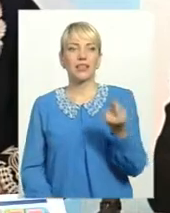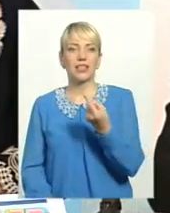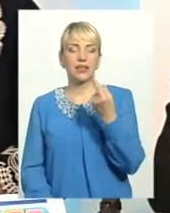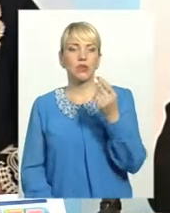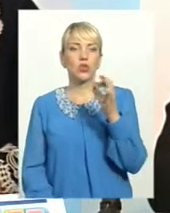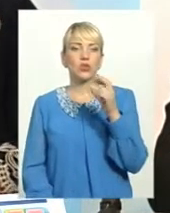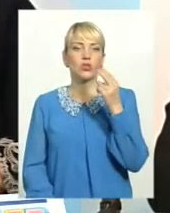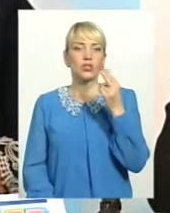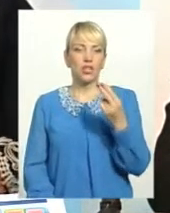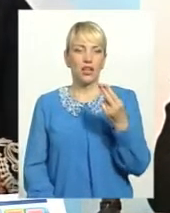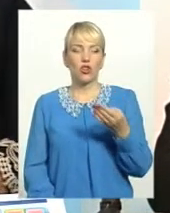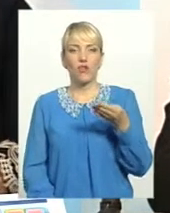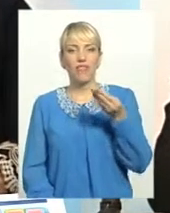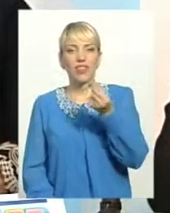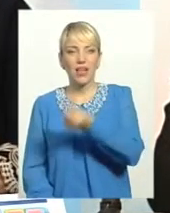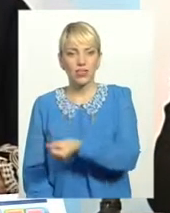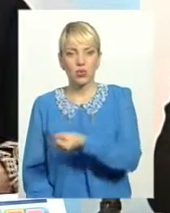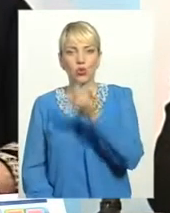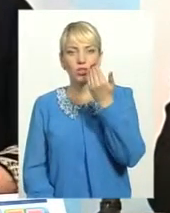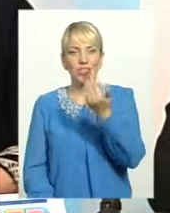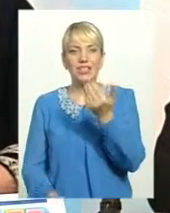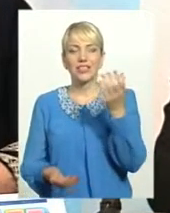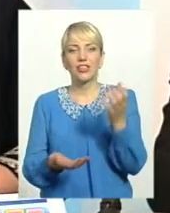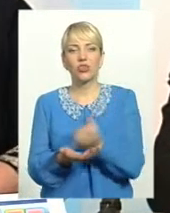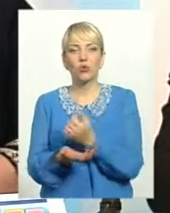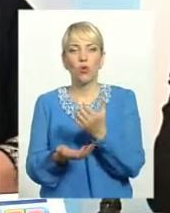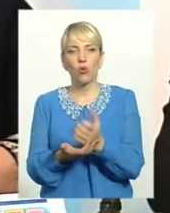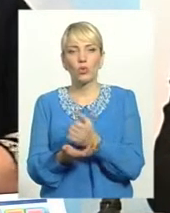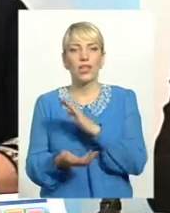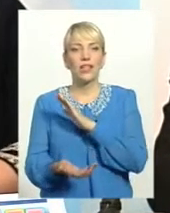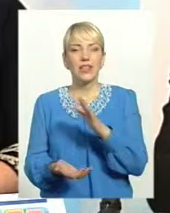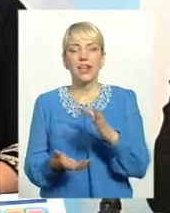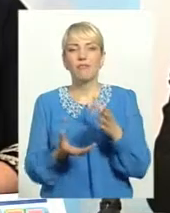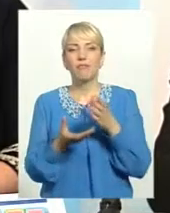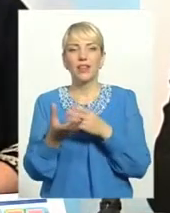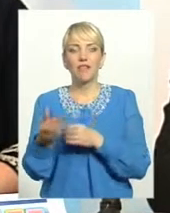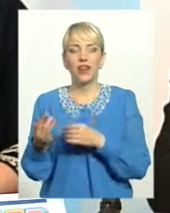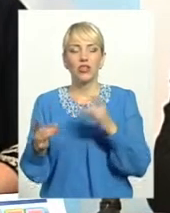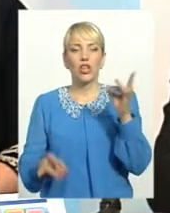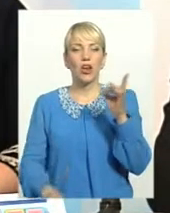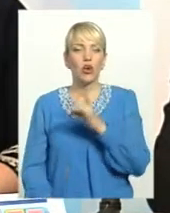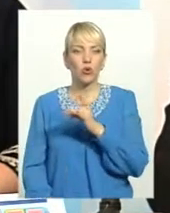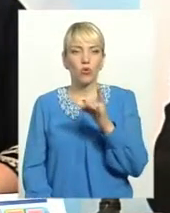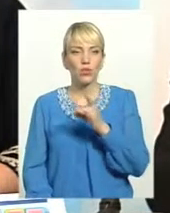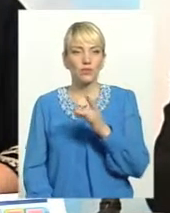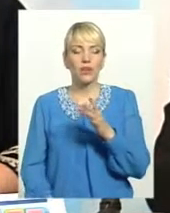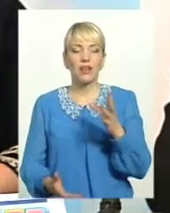Тобто, їхні доходи безпосередньо не впливають на розмір внесків до єдиного